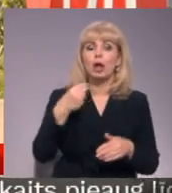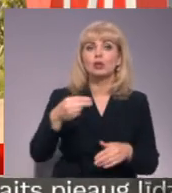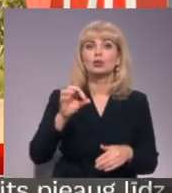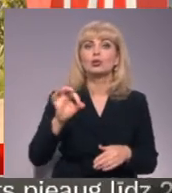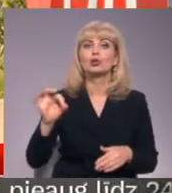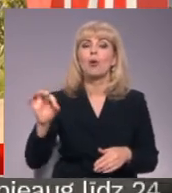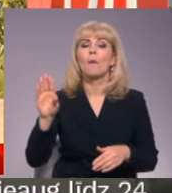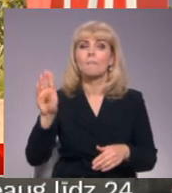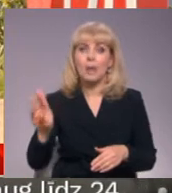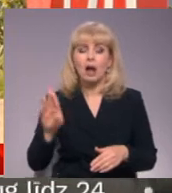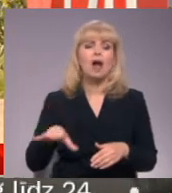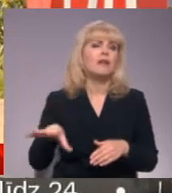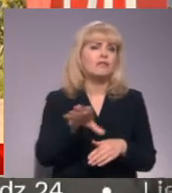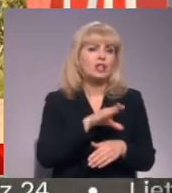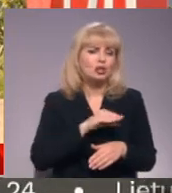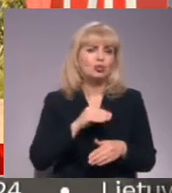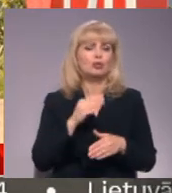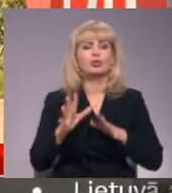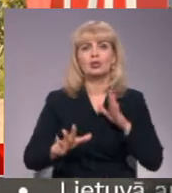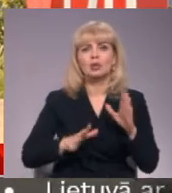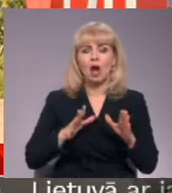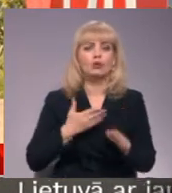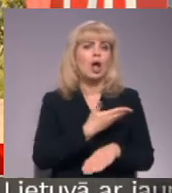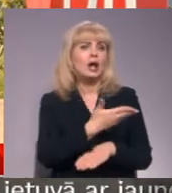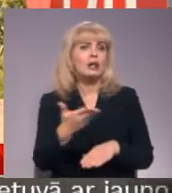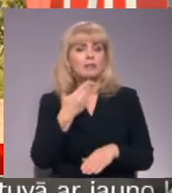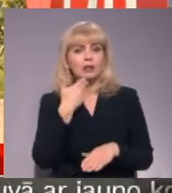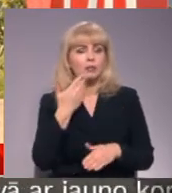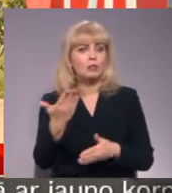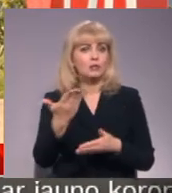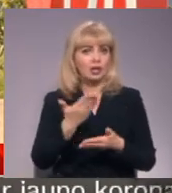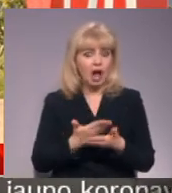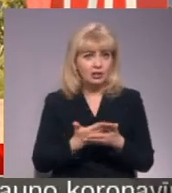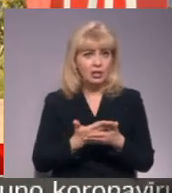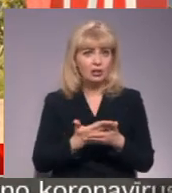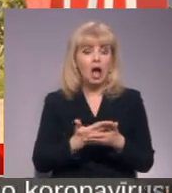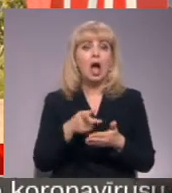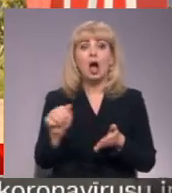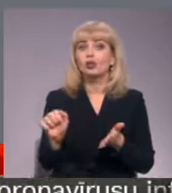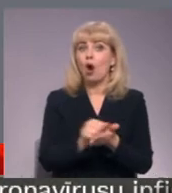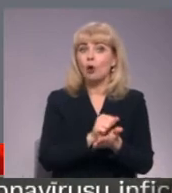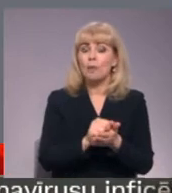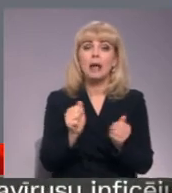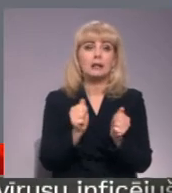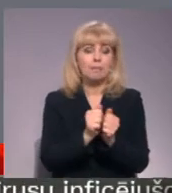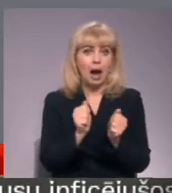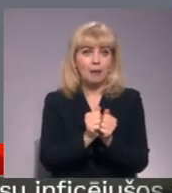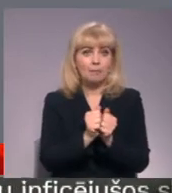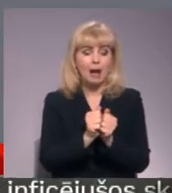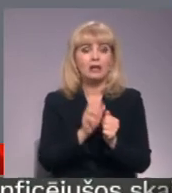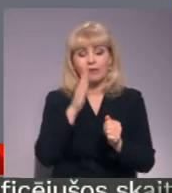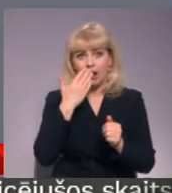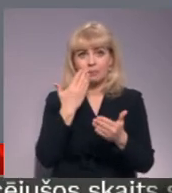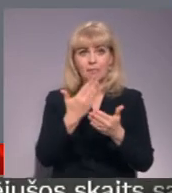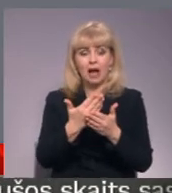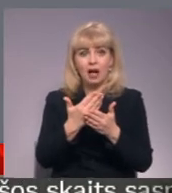Noteikti sagatavojiet visus dokumentus, kurus jūs mums gribēsiet rādīt. Ja šie dokumenti ir papīra formātā, tos arī var parādīt kamerā,